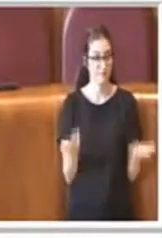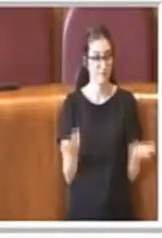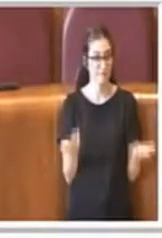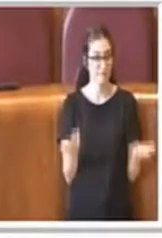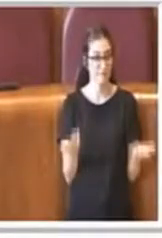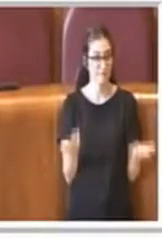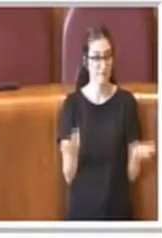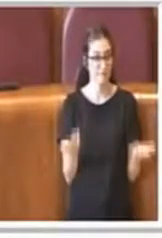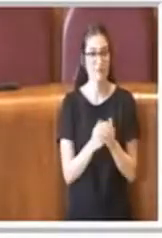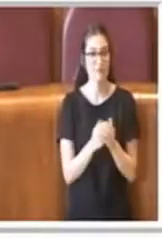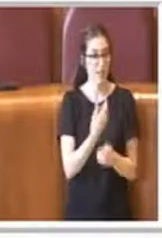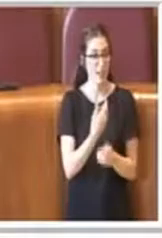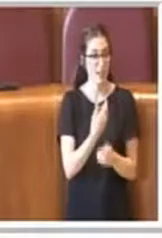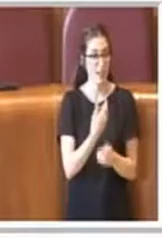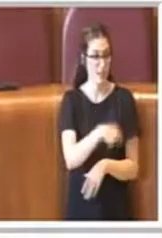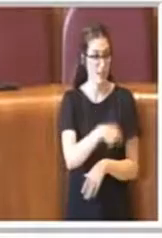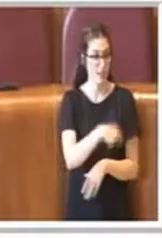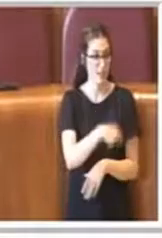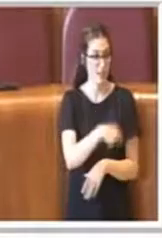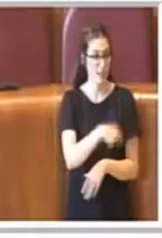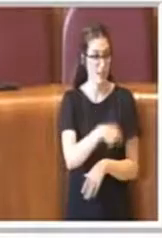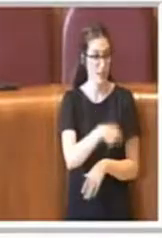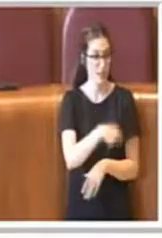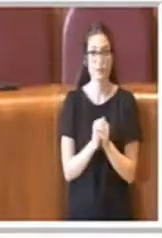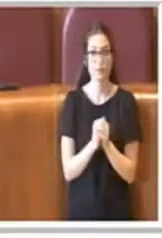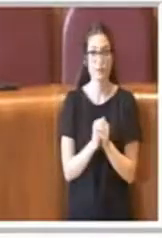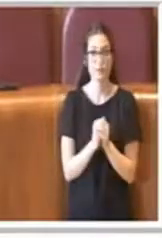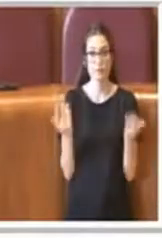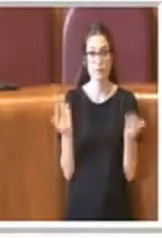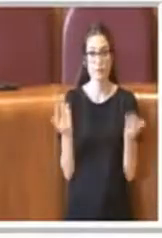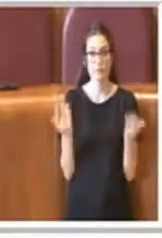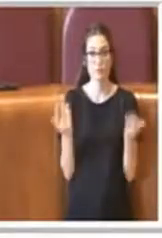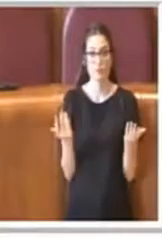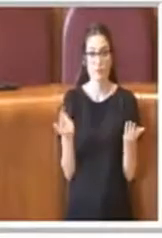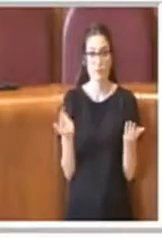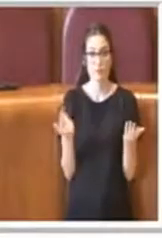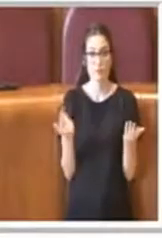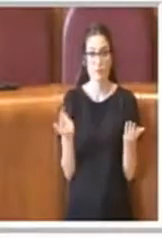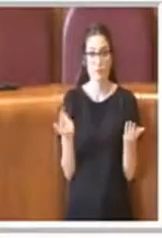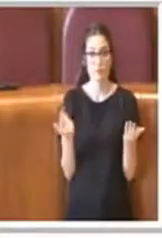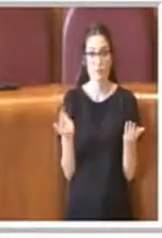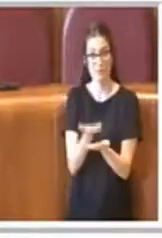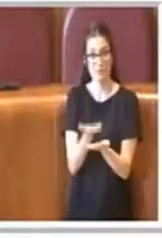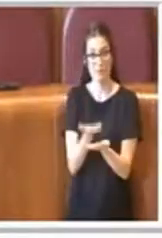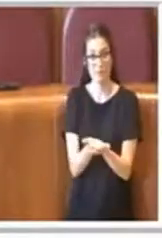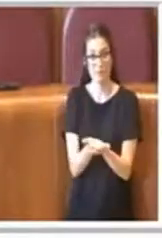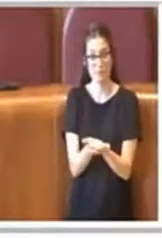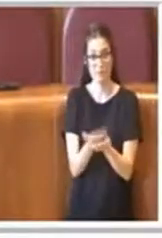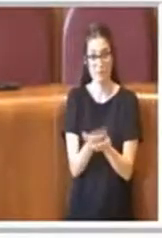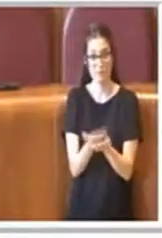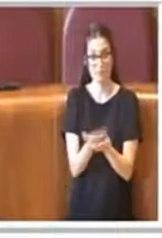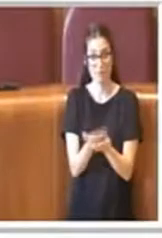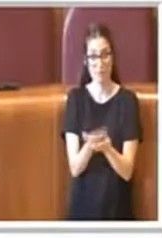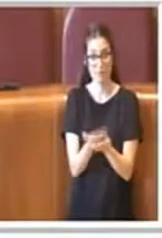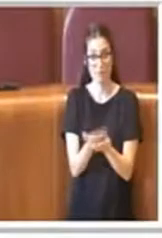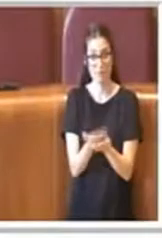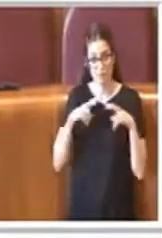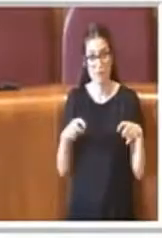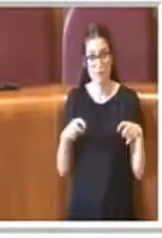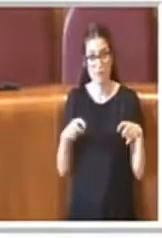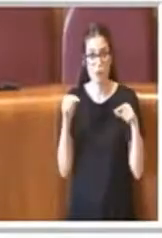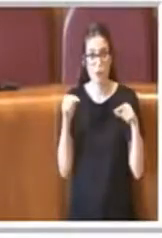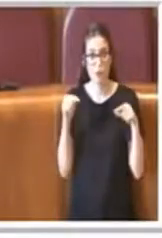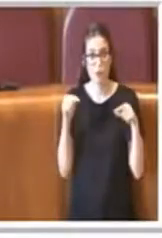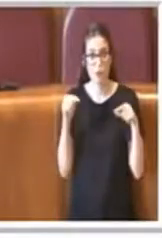Eccoci, grazie Presidente, allora la proposta che stiamo esaminando oggi, come già